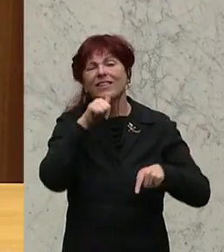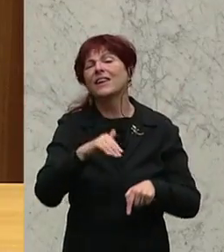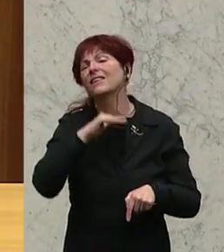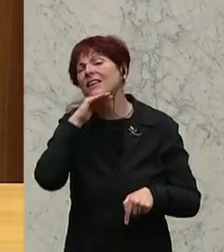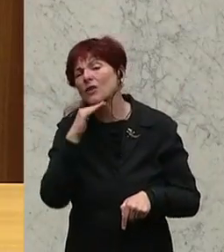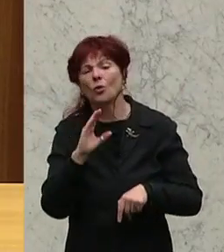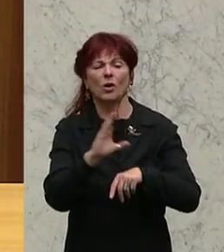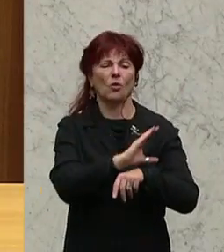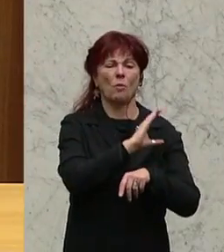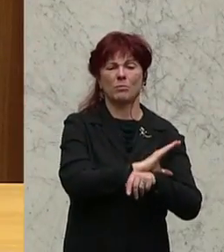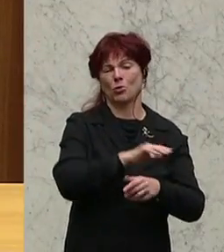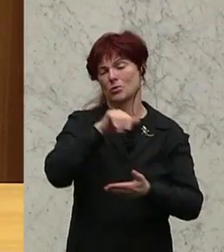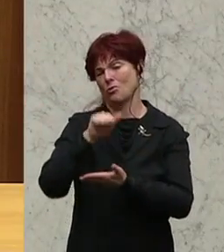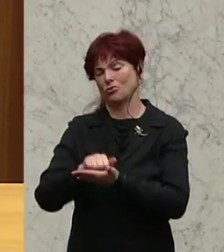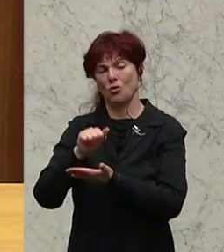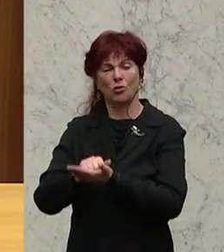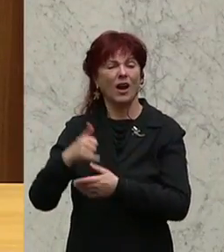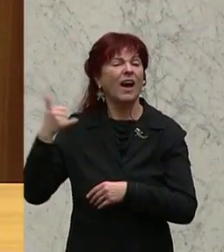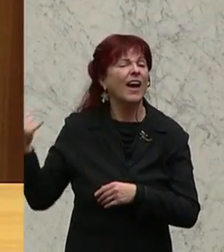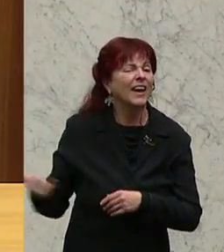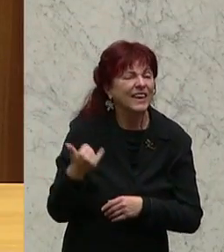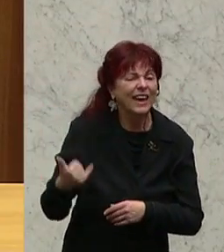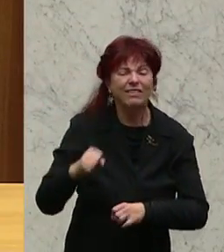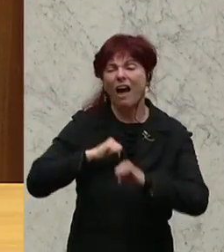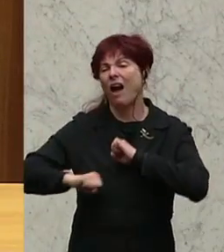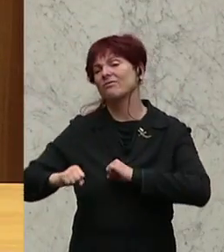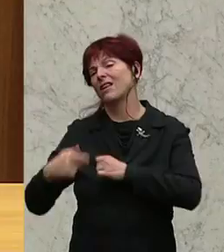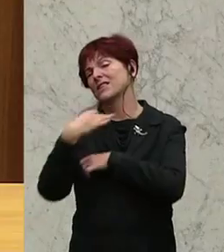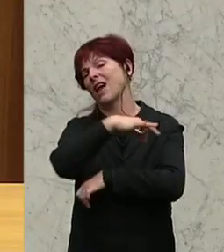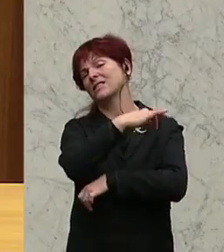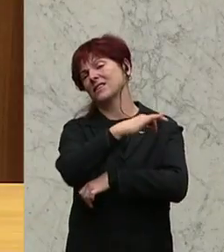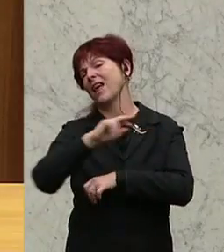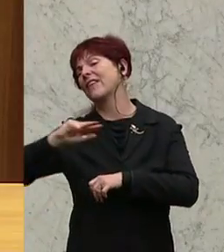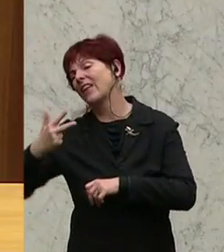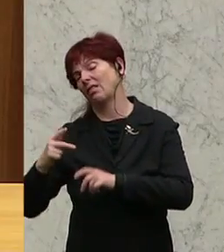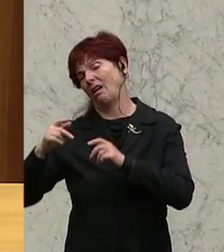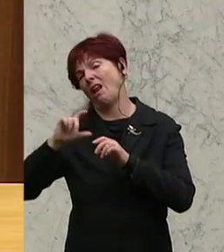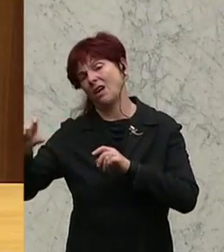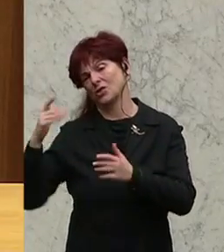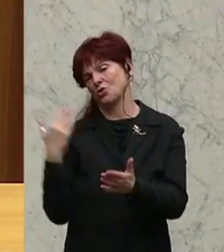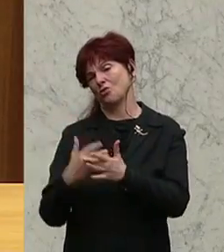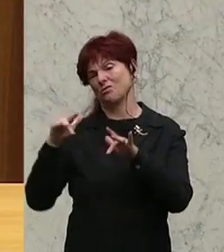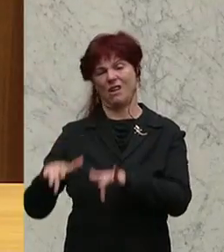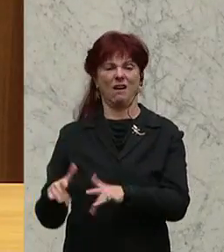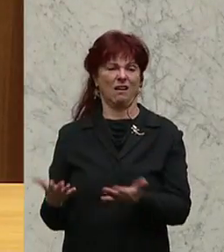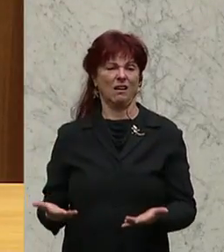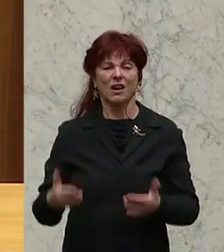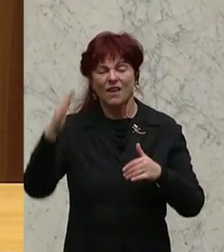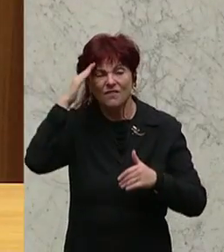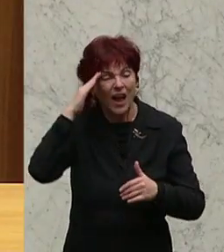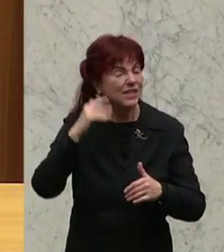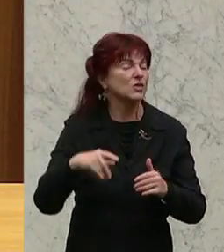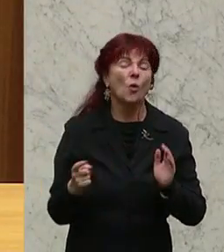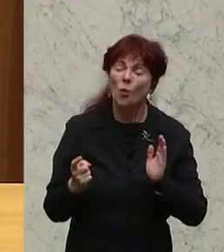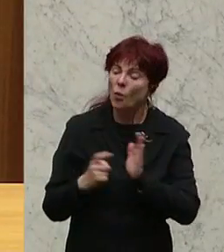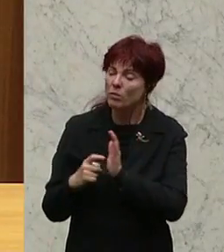drittklassige Anwaltskanzlei als Selbstverständlichkeit hat, dann weiß man, dass es hier notwendig ist,